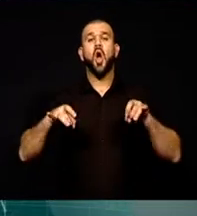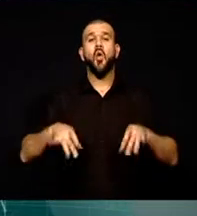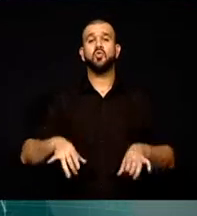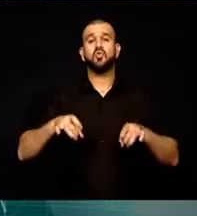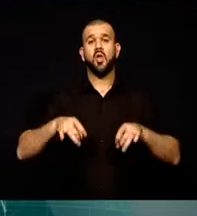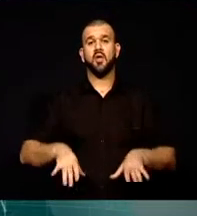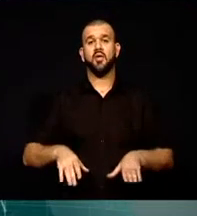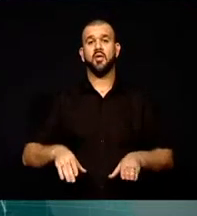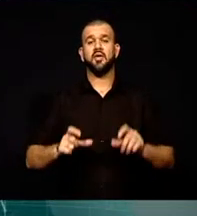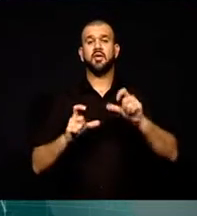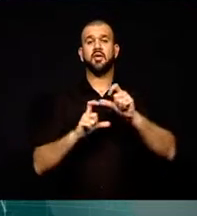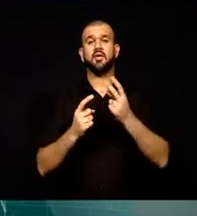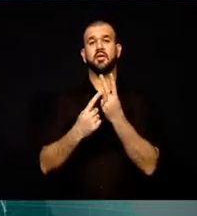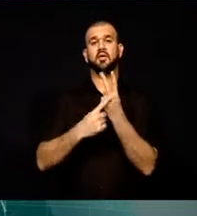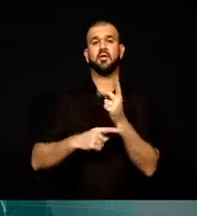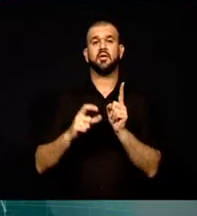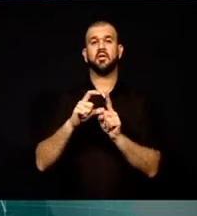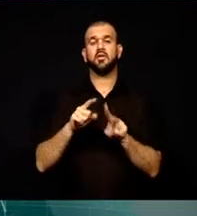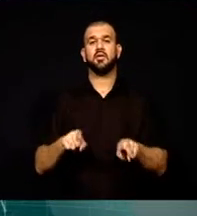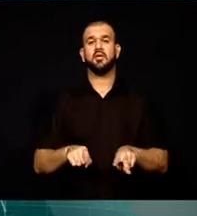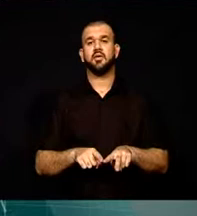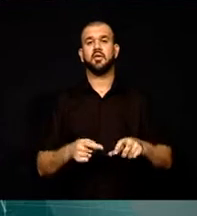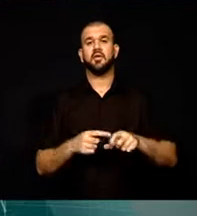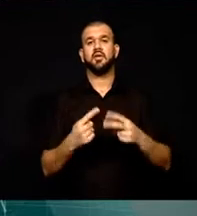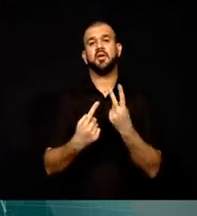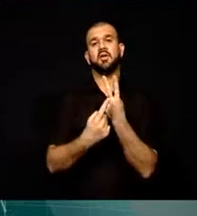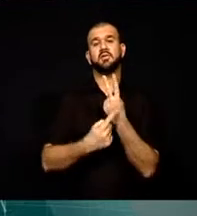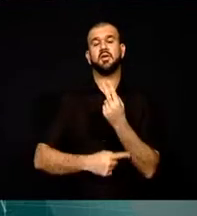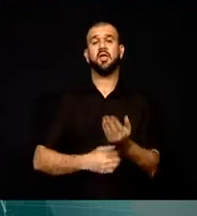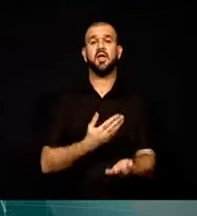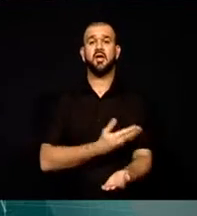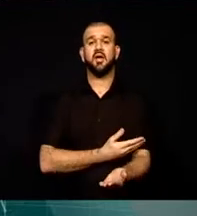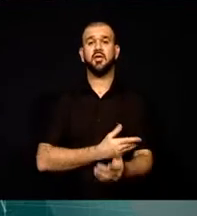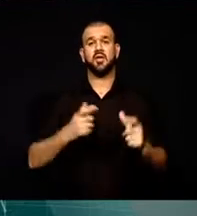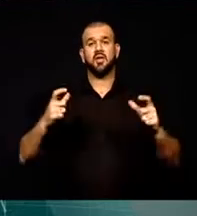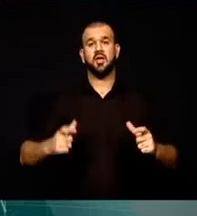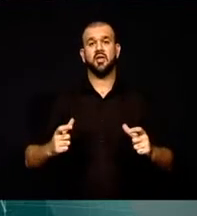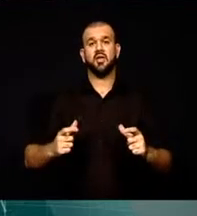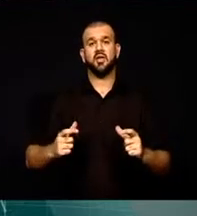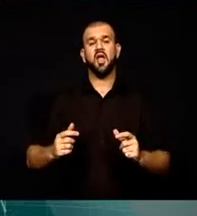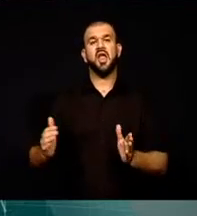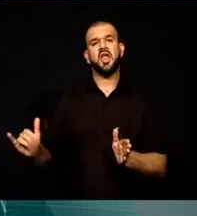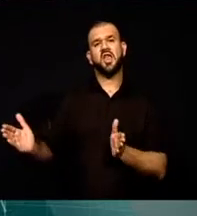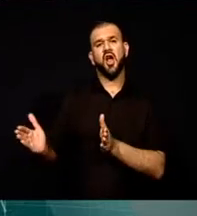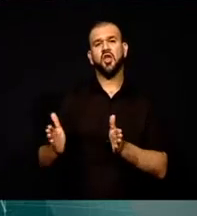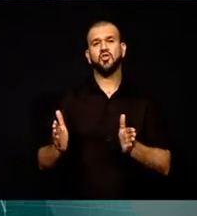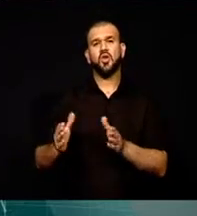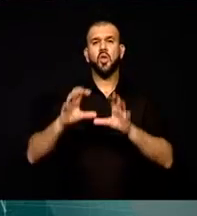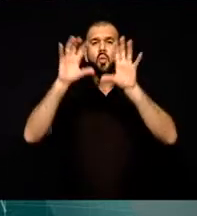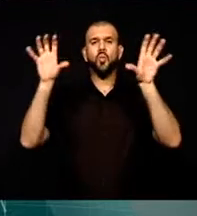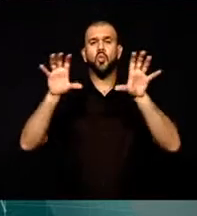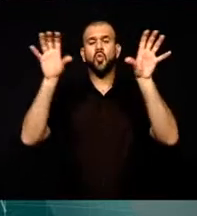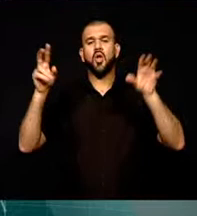Avustralya'nın Sydney kentinde yaklaşan bulutları görenler şaşkınlığa uğradı.